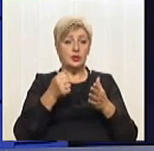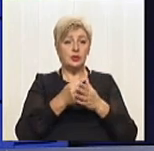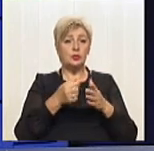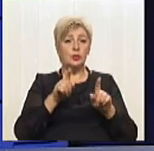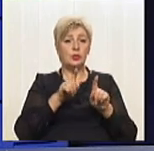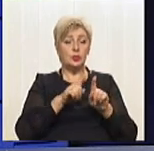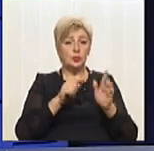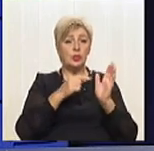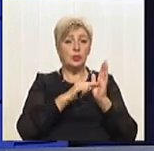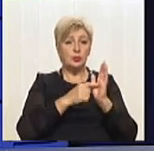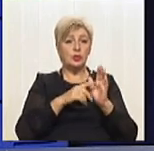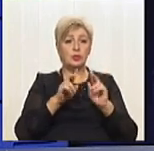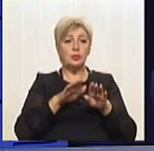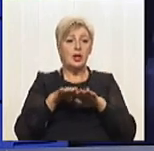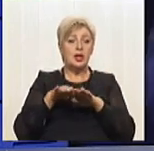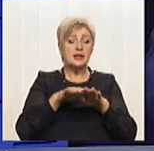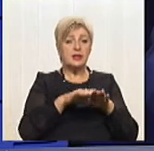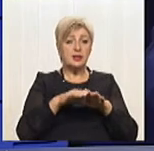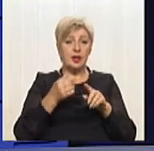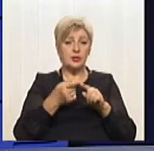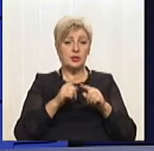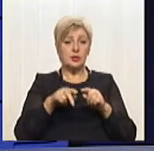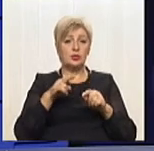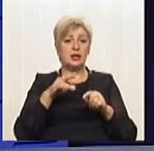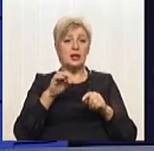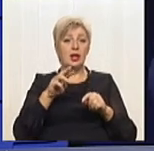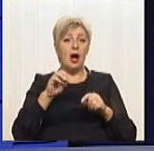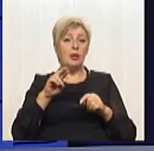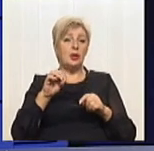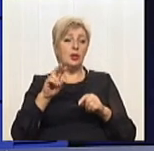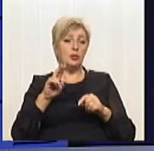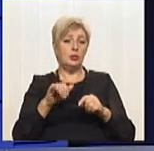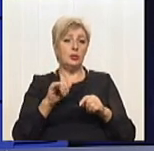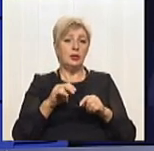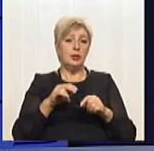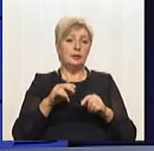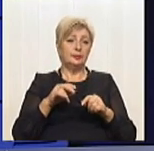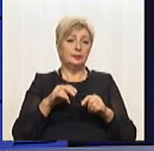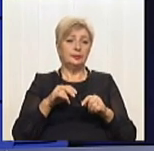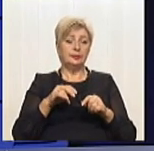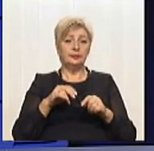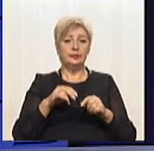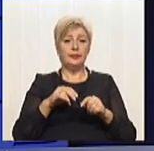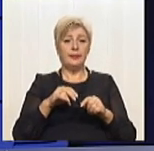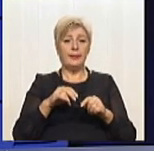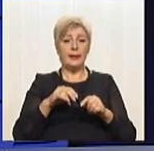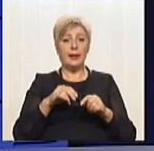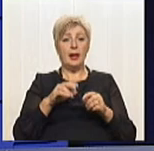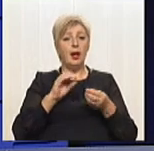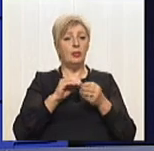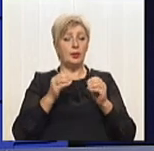зрівняємо, знаєте, цю динамику, не кажучи вже про випередження, про якусь позитивну динамику. Тобто,